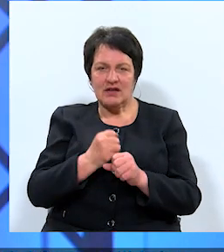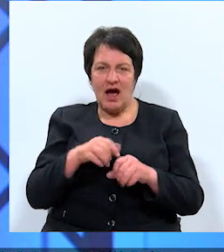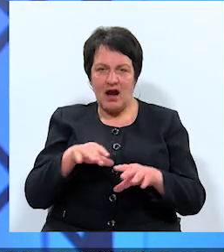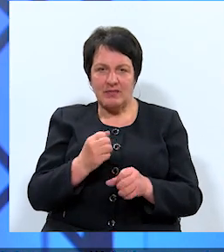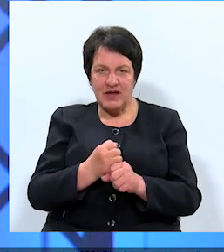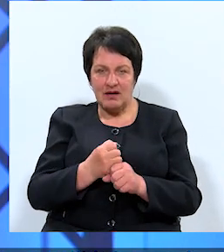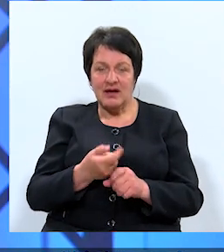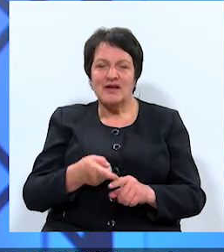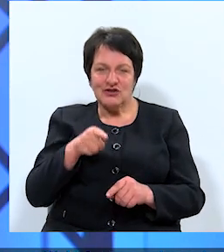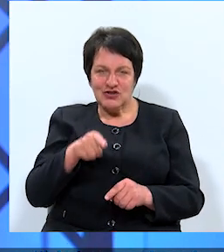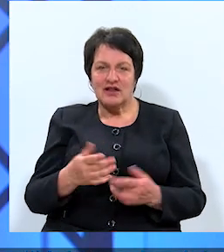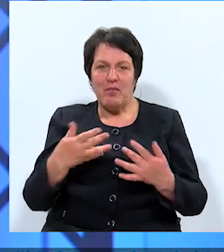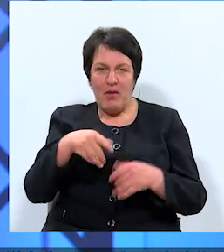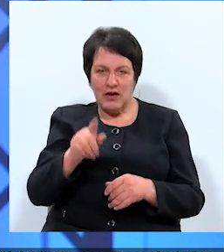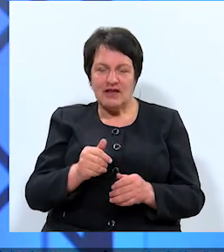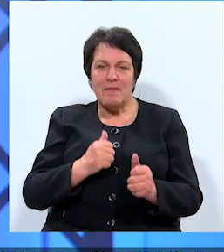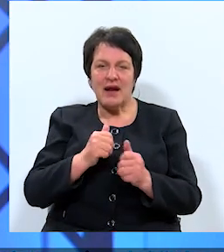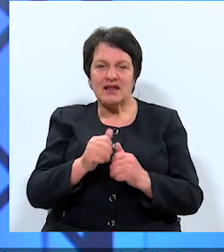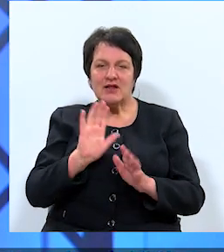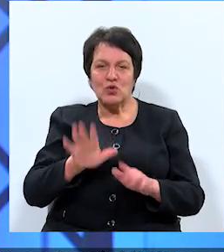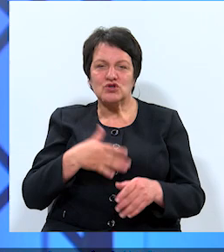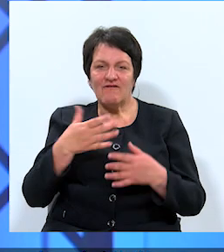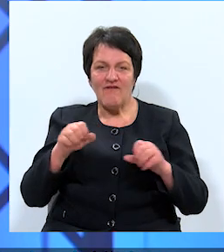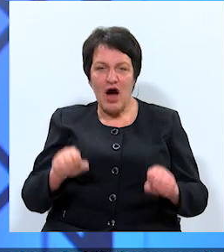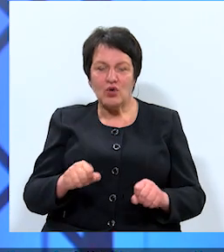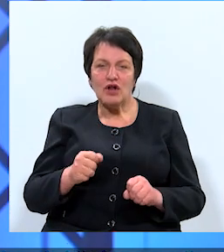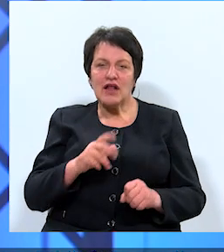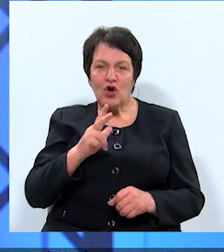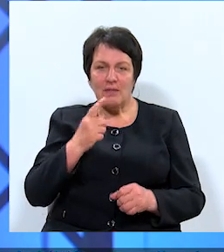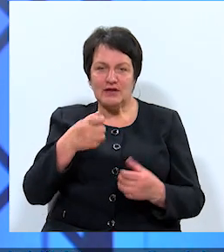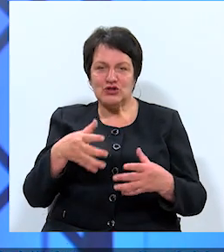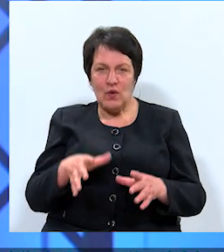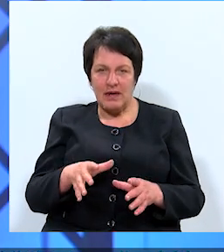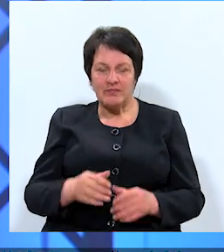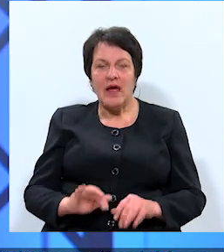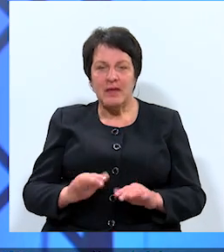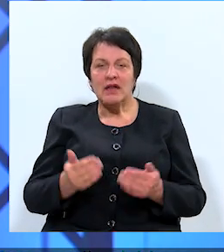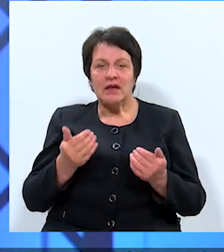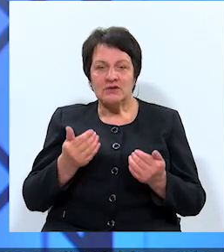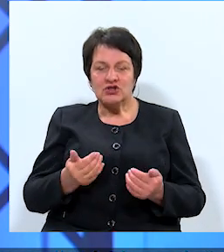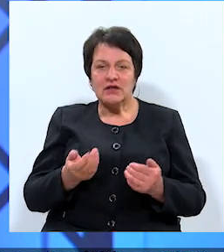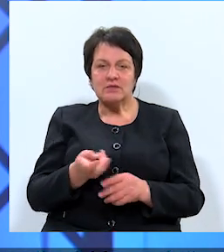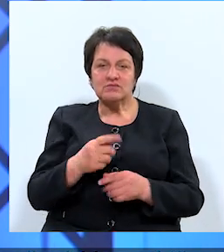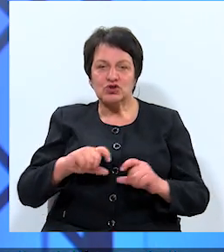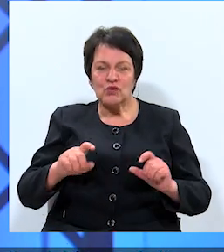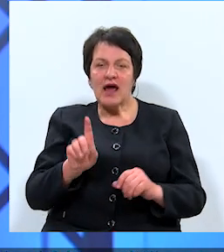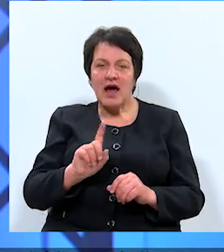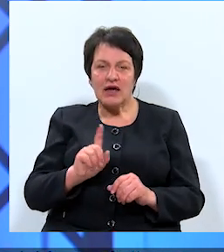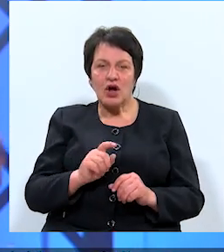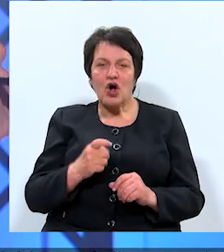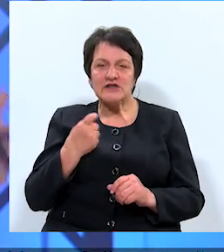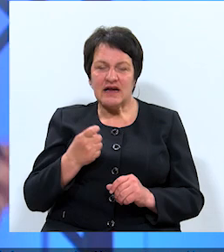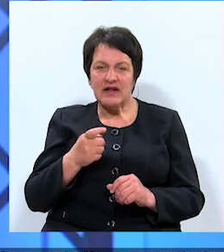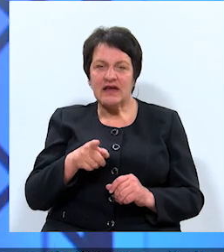šādi politiķi pretendēja uz varu Daugavpils domē. Bet šovakar studijā ir jaunās konservatīvās partijas pārstāve.